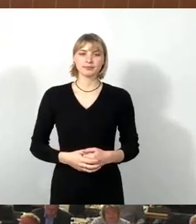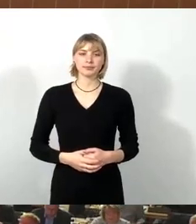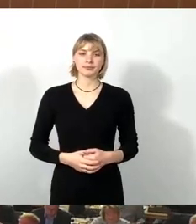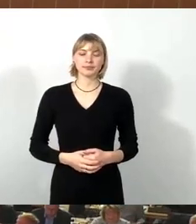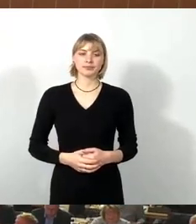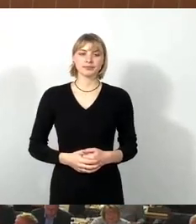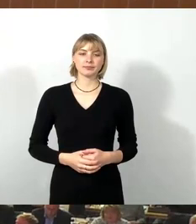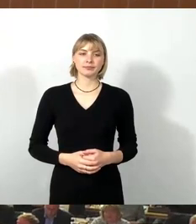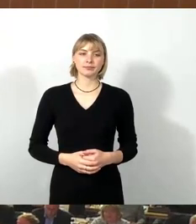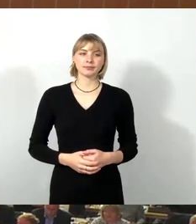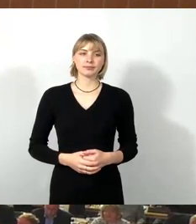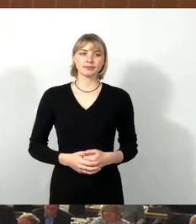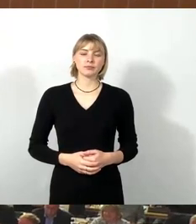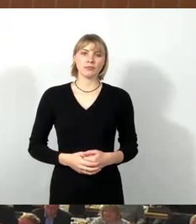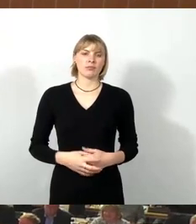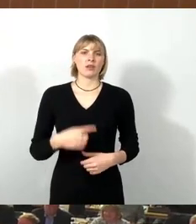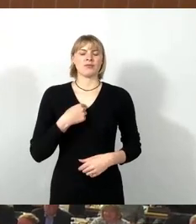Ich werde alt, Frechheit.